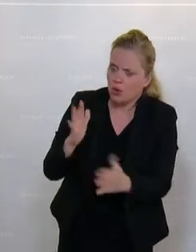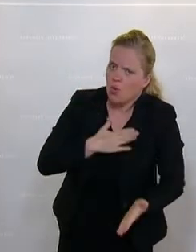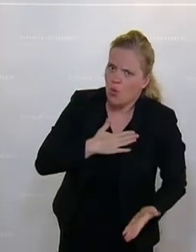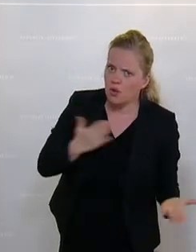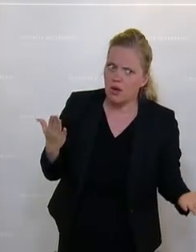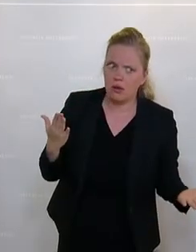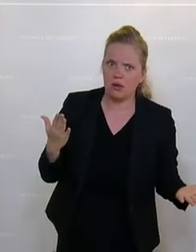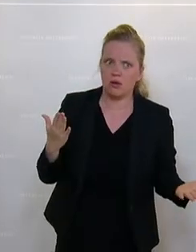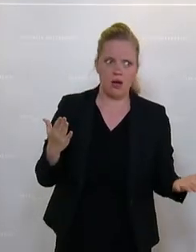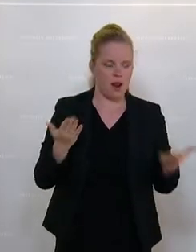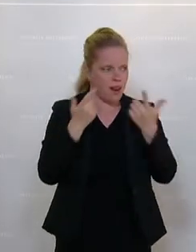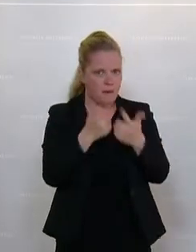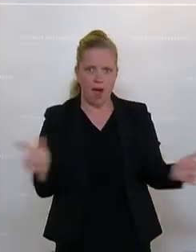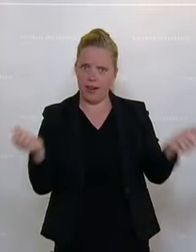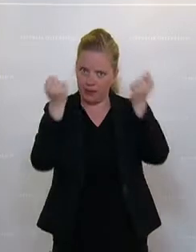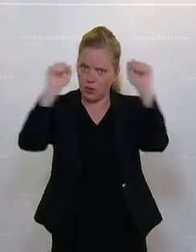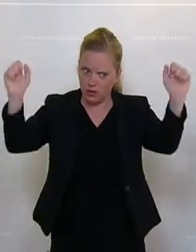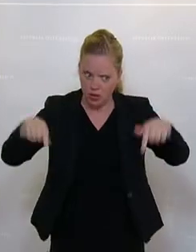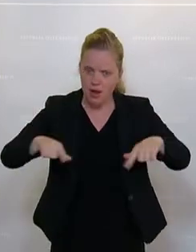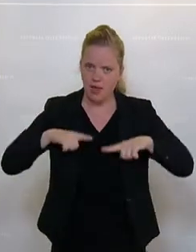Ich meine, wir leben ja in einer liberalen Demokratie.